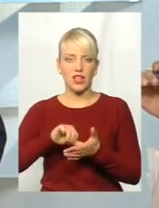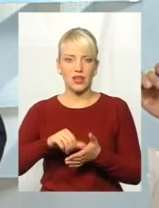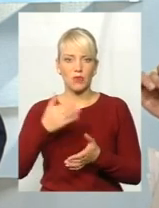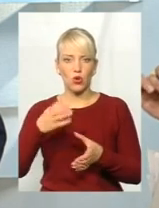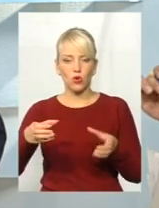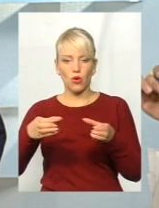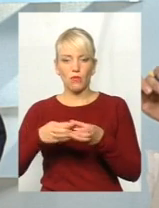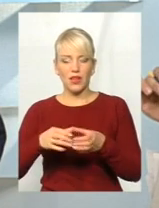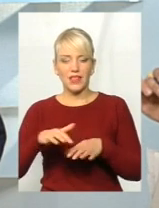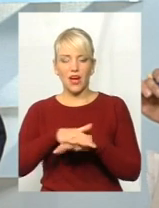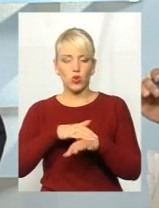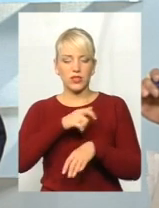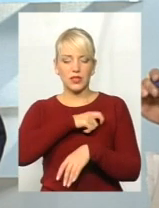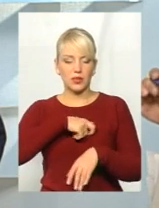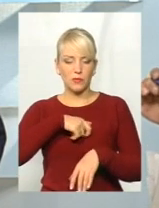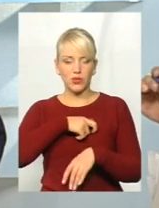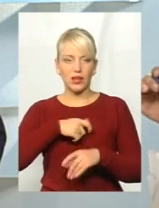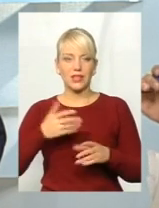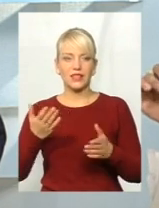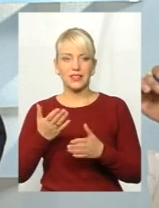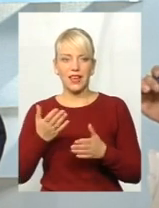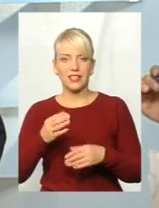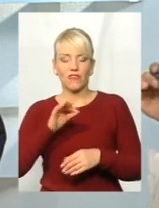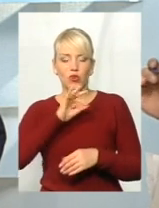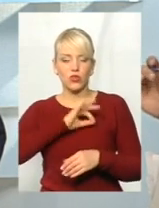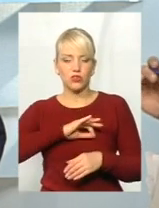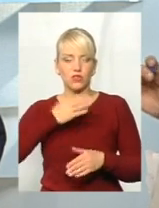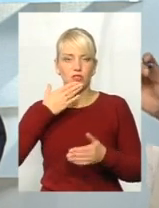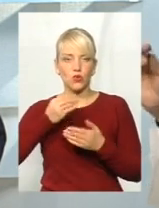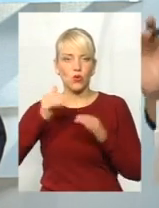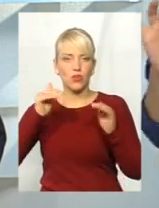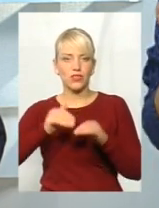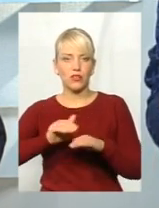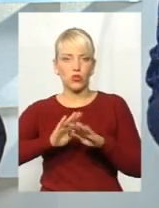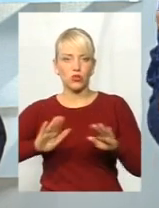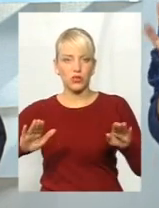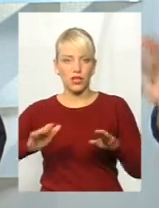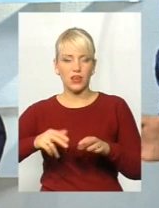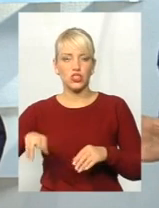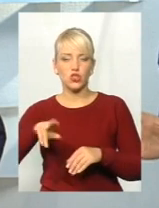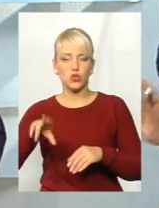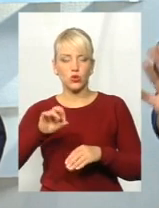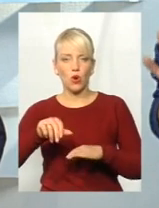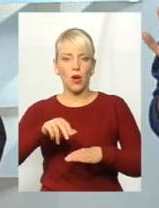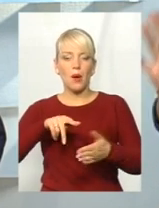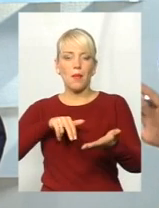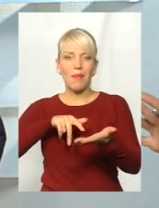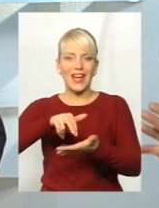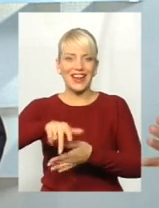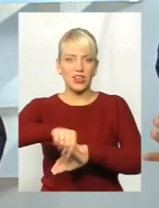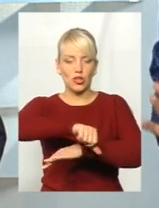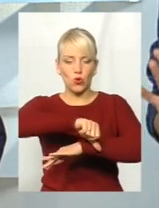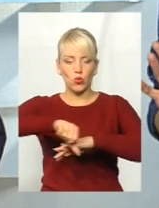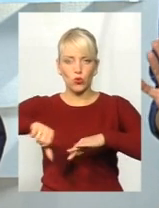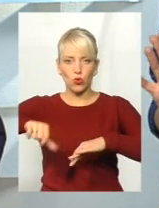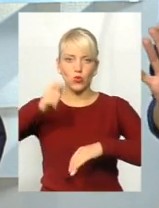використовували свою недоторканність для силового перетину державного кордону, щоб всі, від кого це